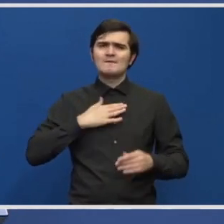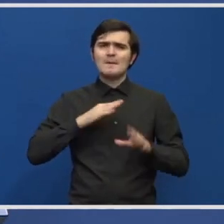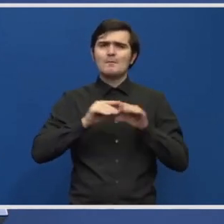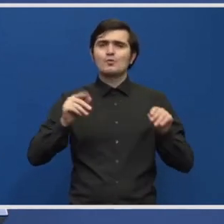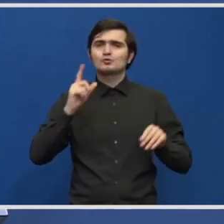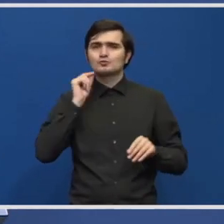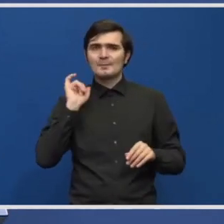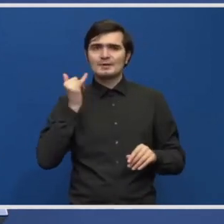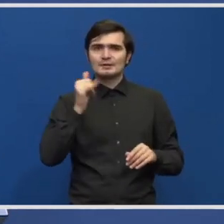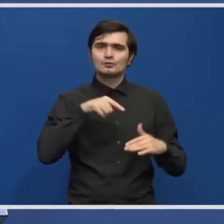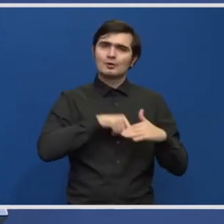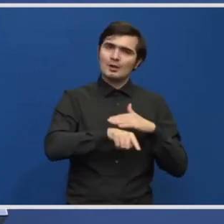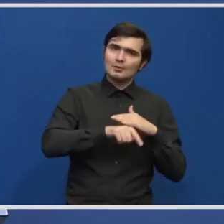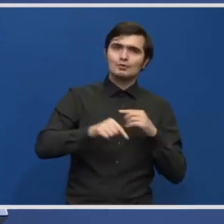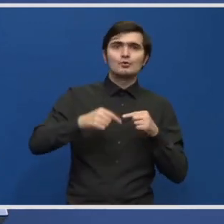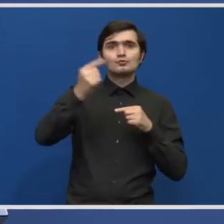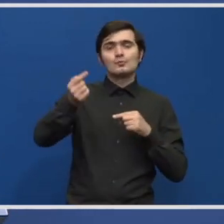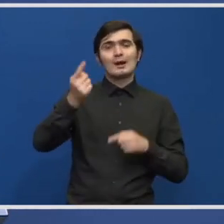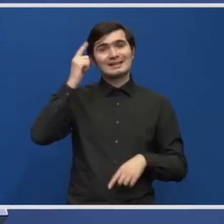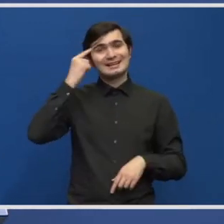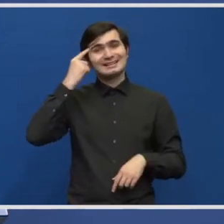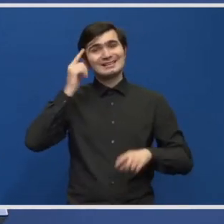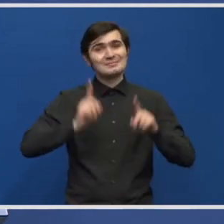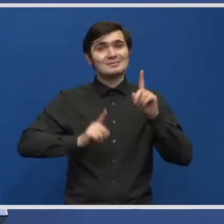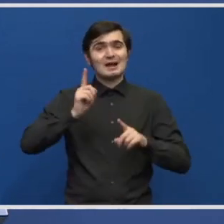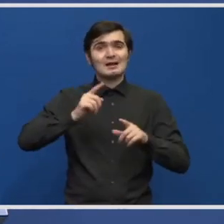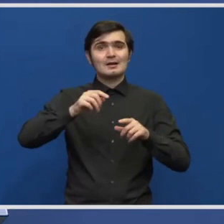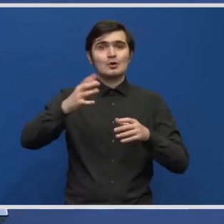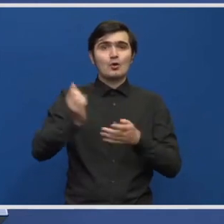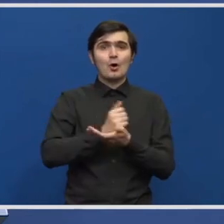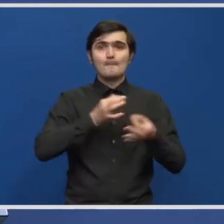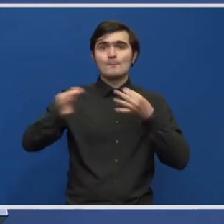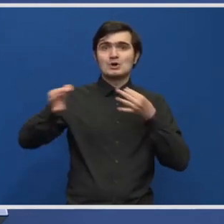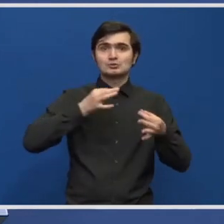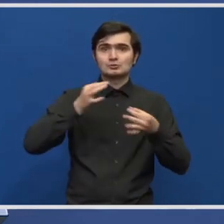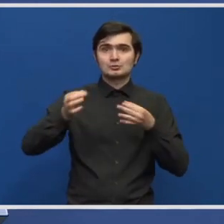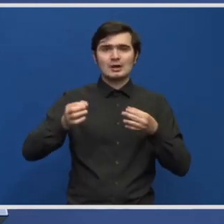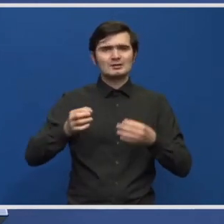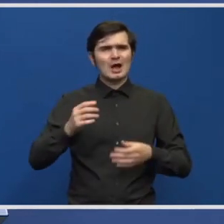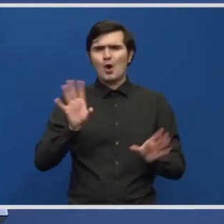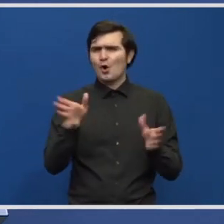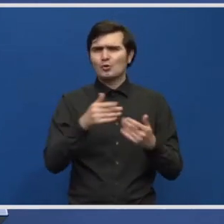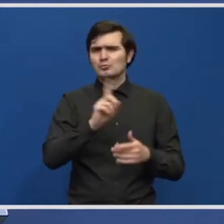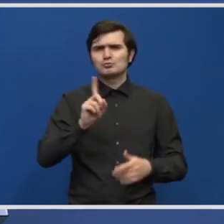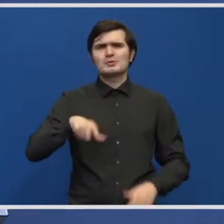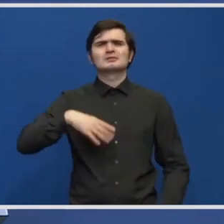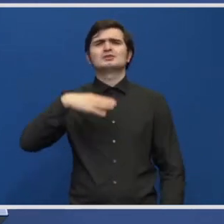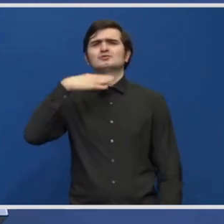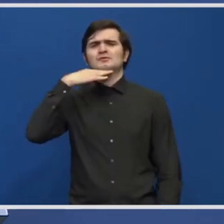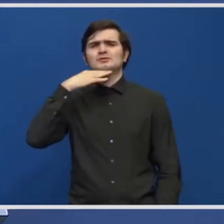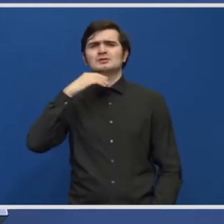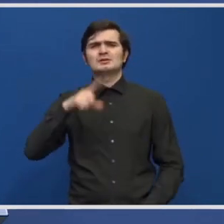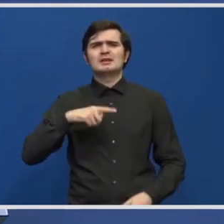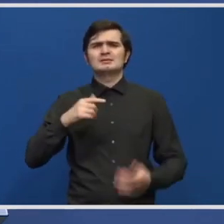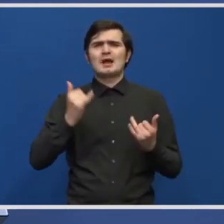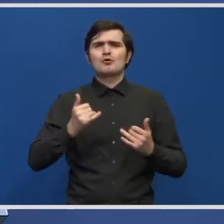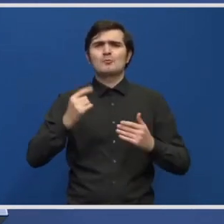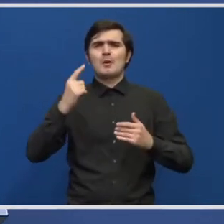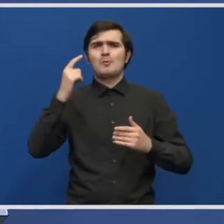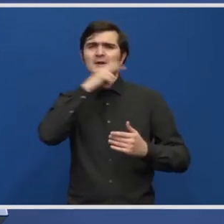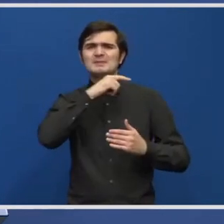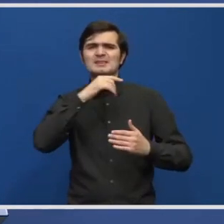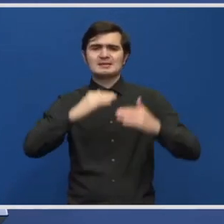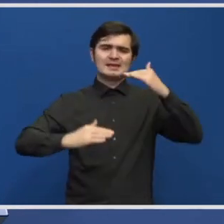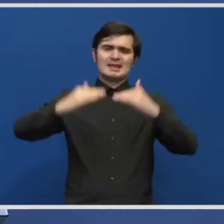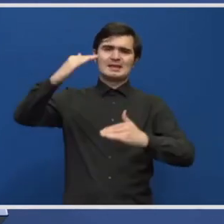apoi putem să discutăm ca o posibilă măsură de ajustare dar niciun caz nu este suficientă e mult prea mare dezechilibru deci asta e